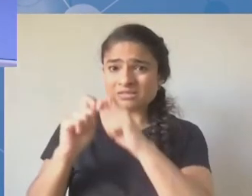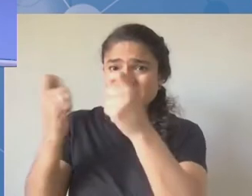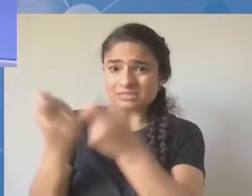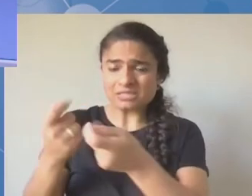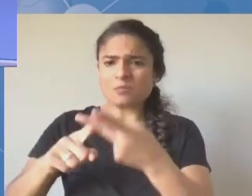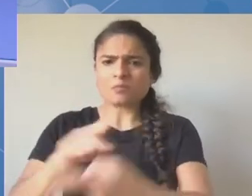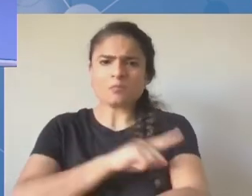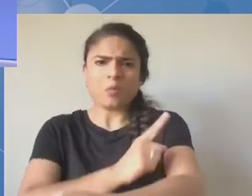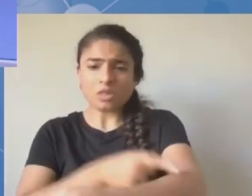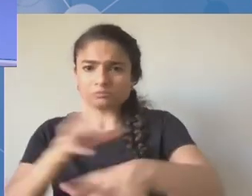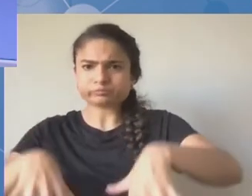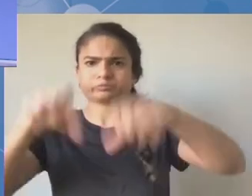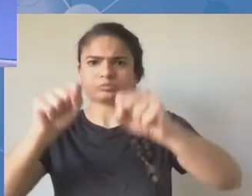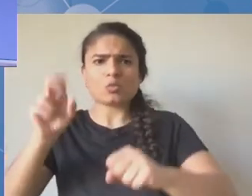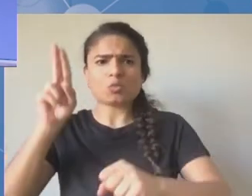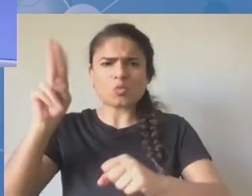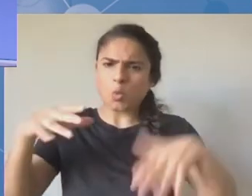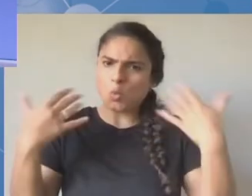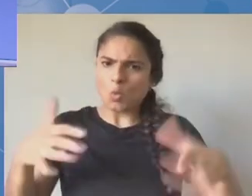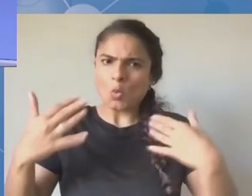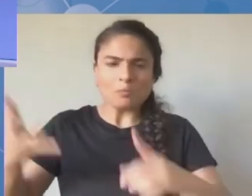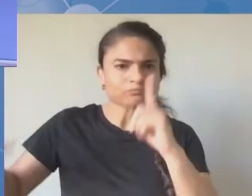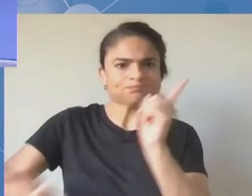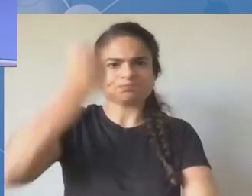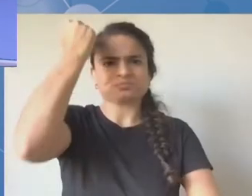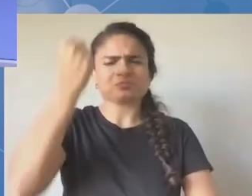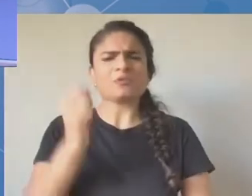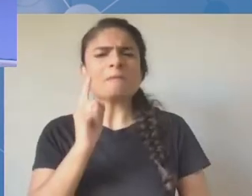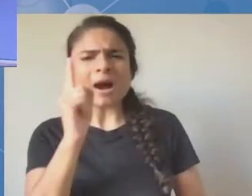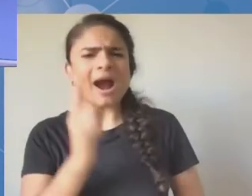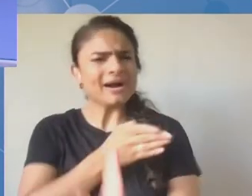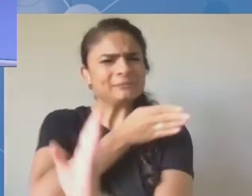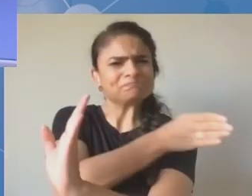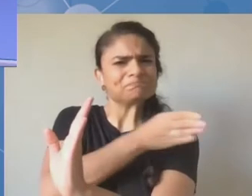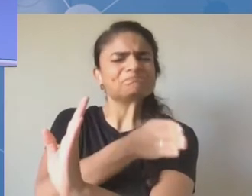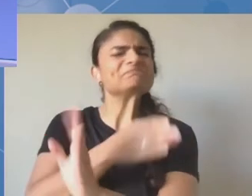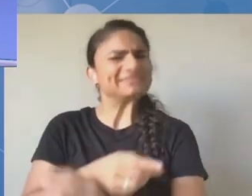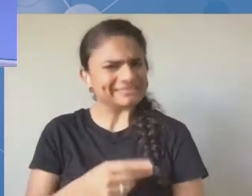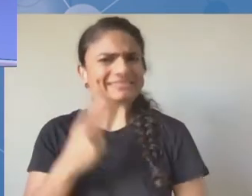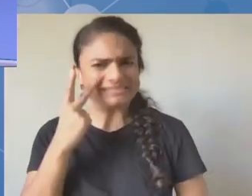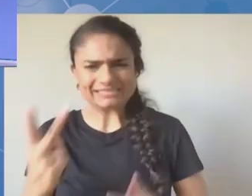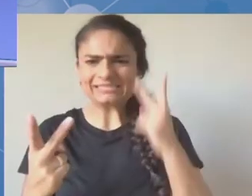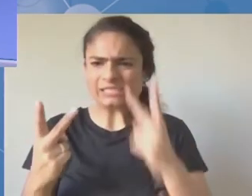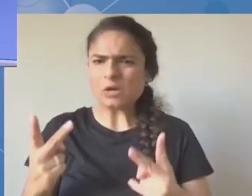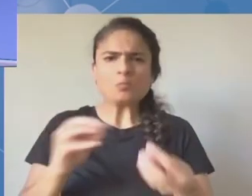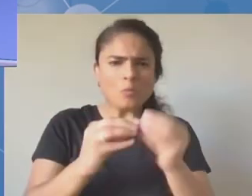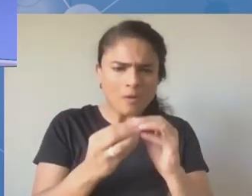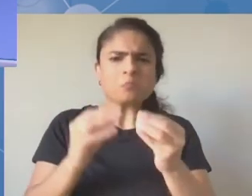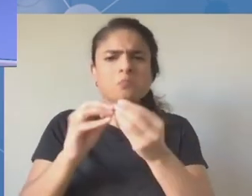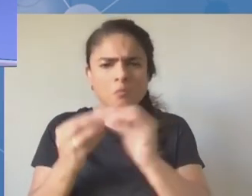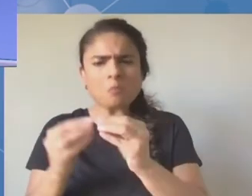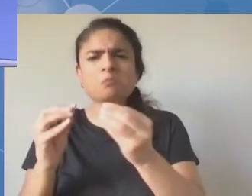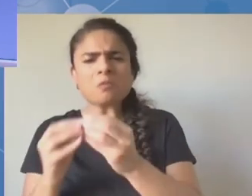wielostronnej grupie doradczej, państwu gospodarzowi oraz zespołowi ONZ za to, że takie